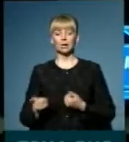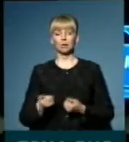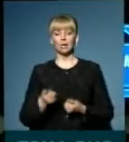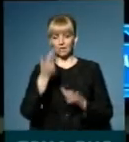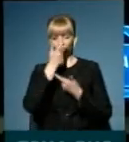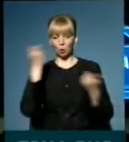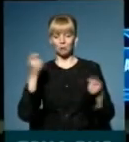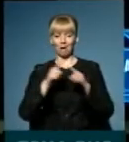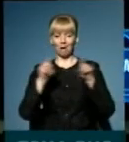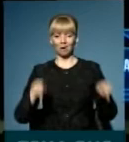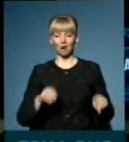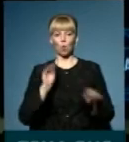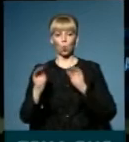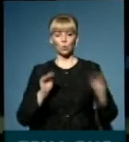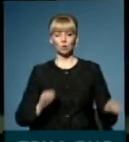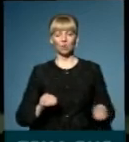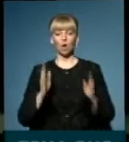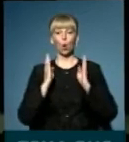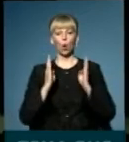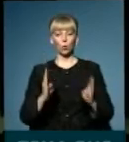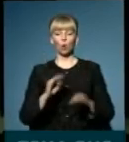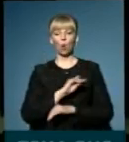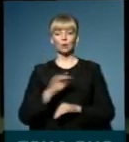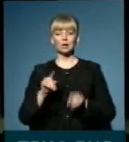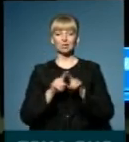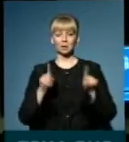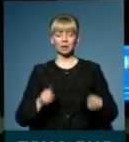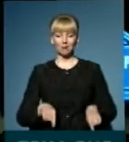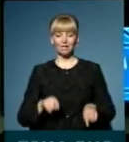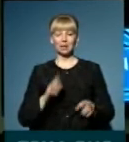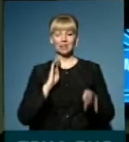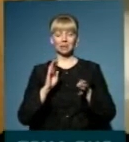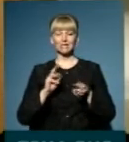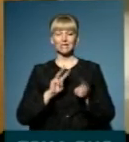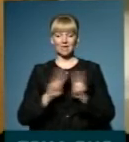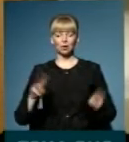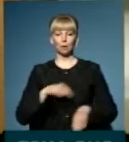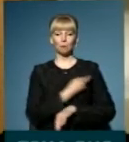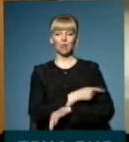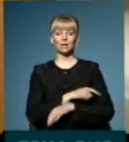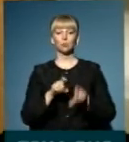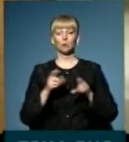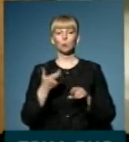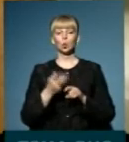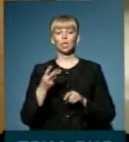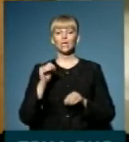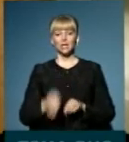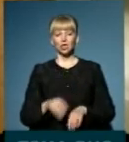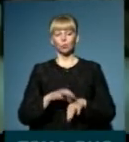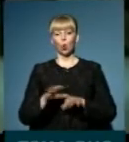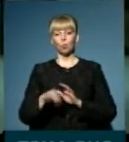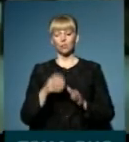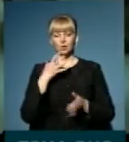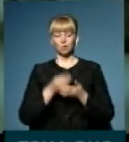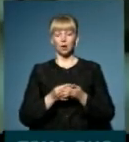з інформаційних екранів, які розміщені у коридорах, та з офіційного сайту медичної установи. Більше трьох тисяч пацієнтів уже обрали собі